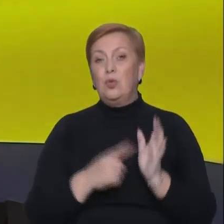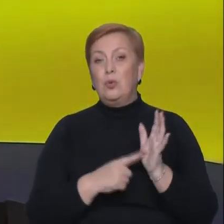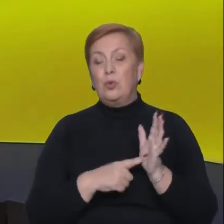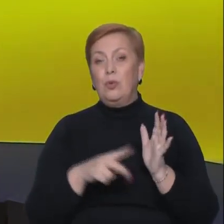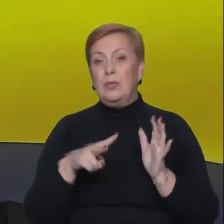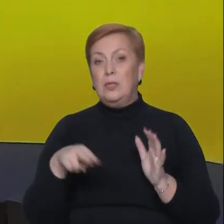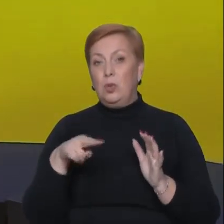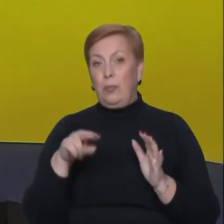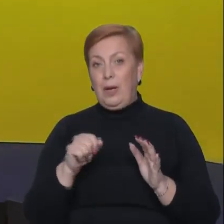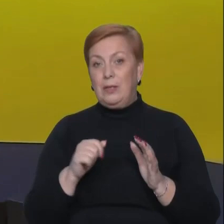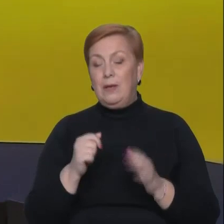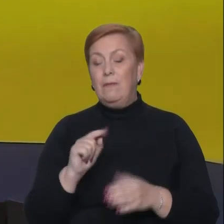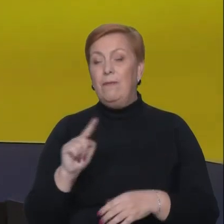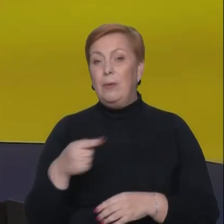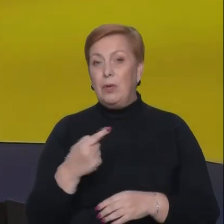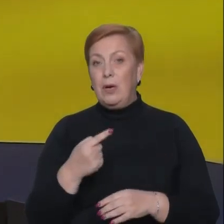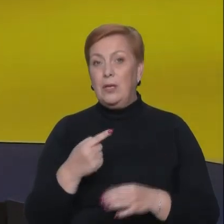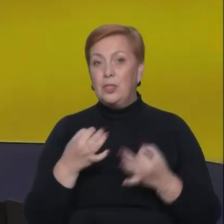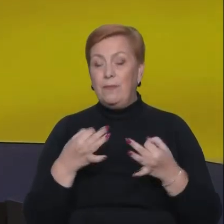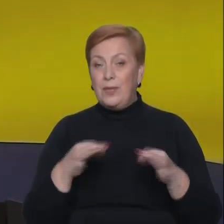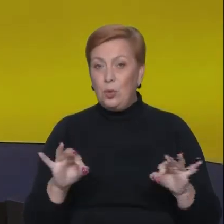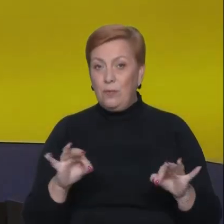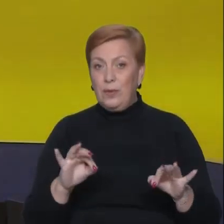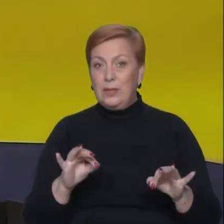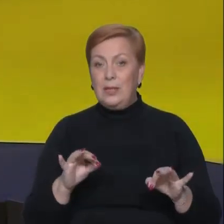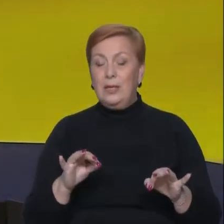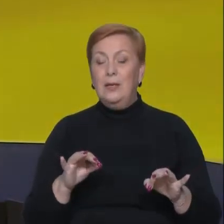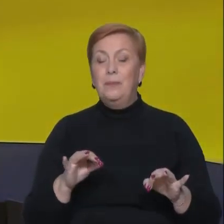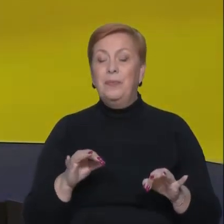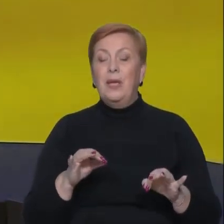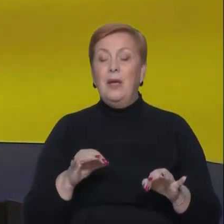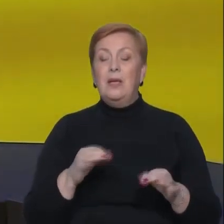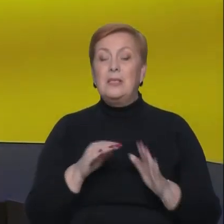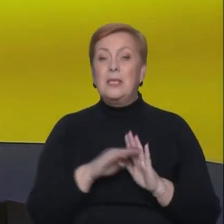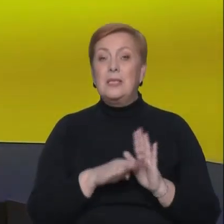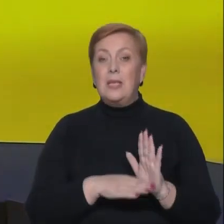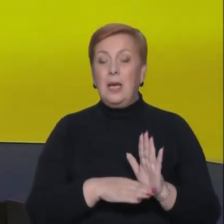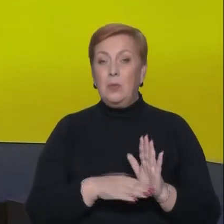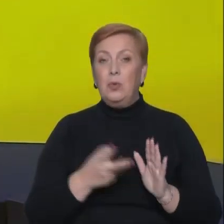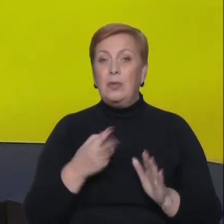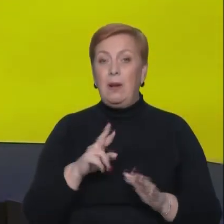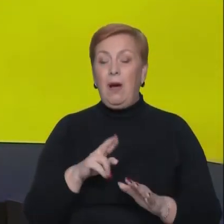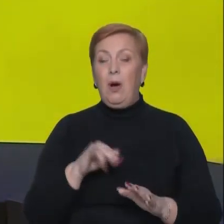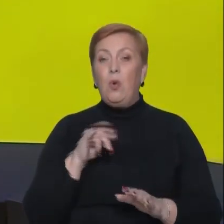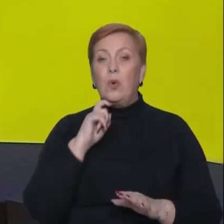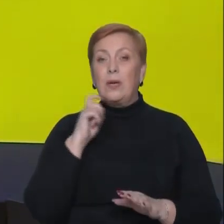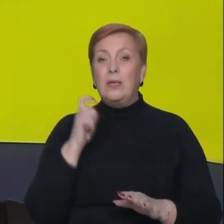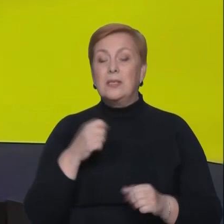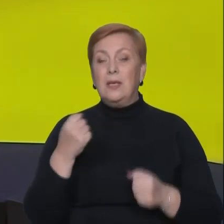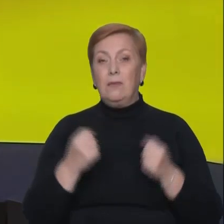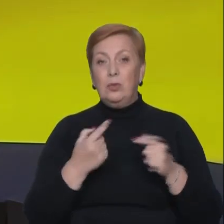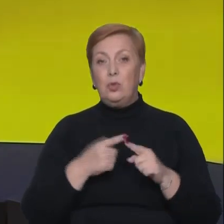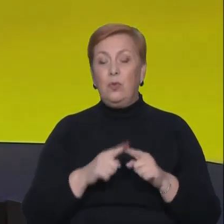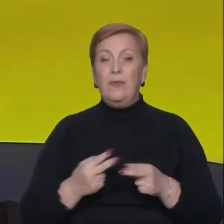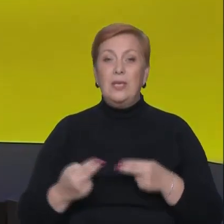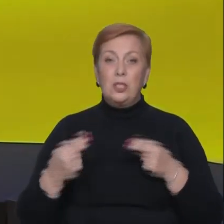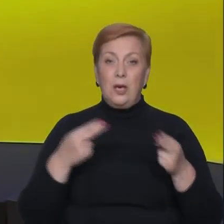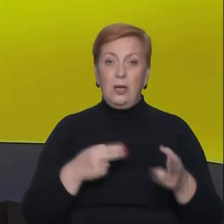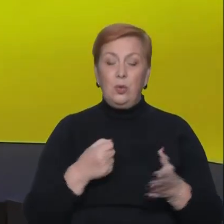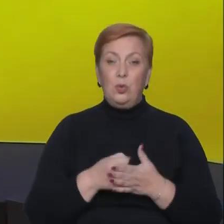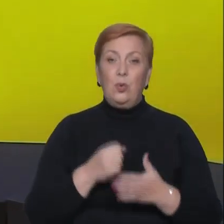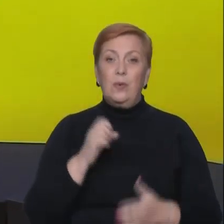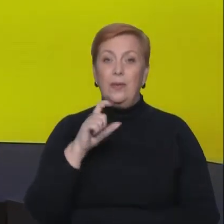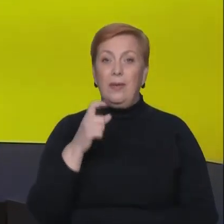відновити дозвільну систему для українських водіїв, що в'їжджають до ЄС. Напередодні у Варшаві зустрілися представники